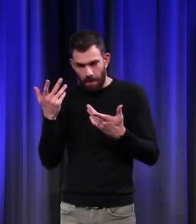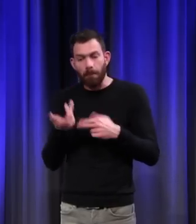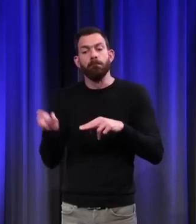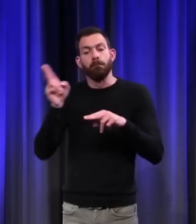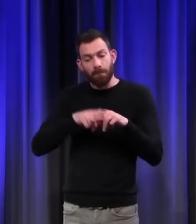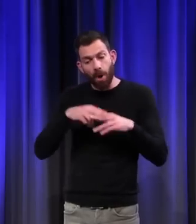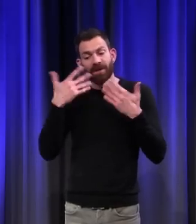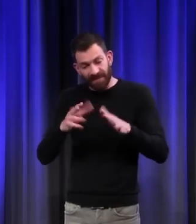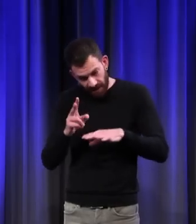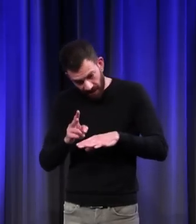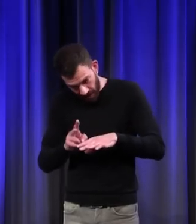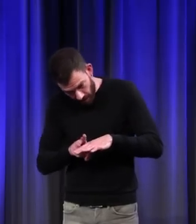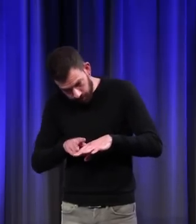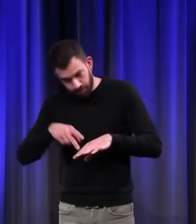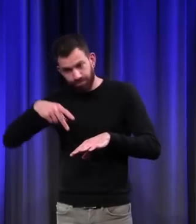mort ?